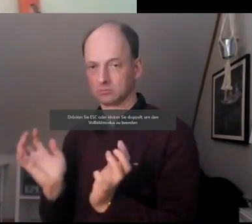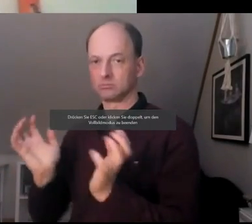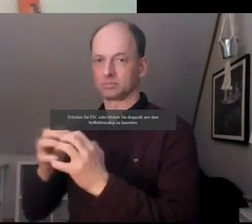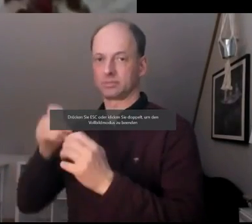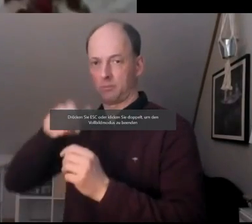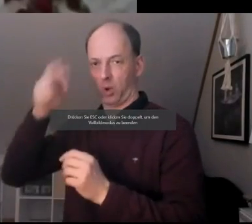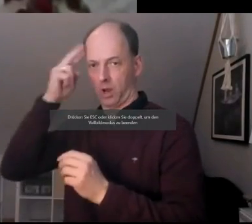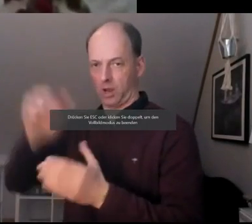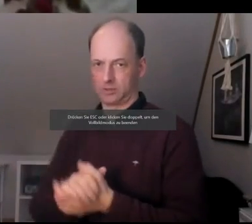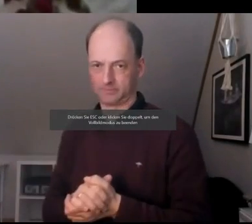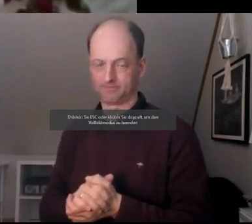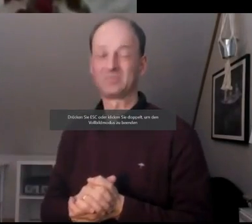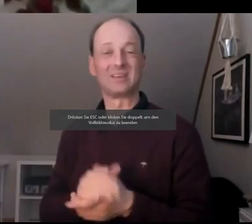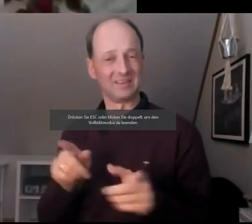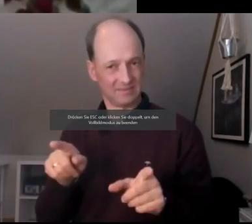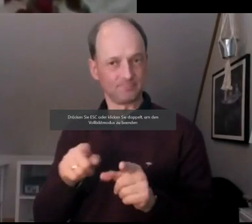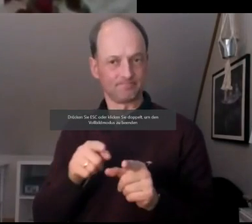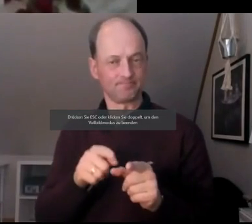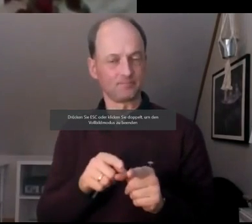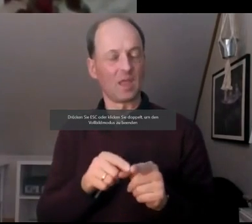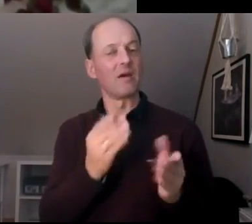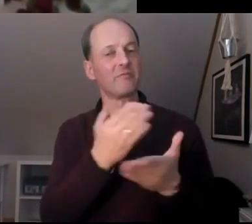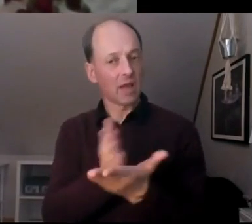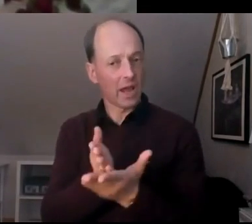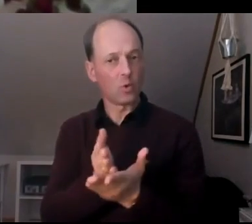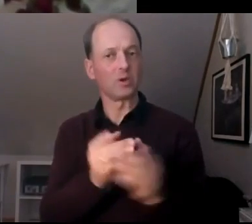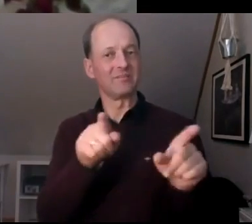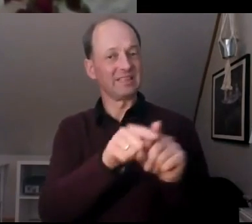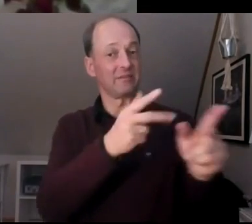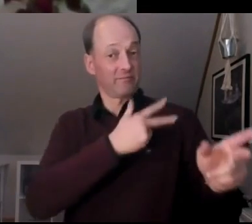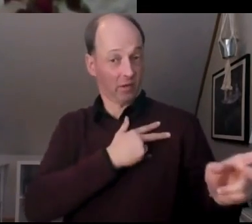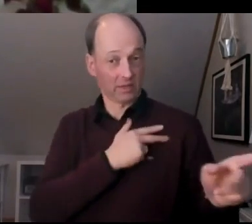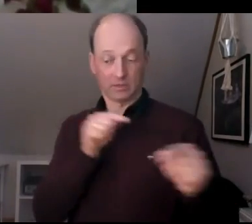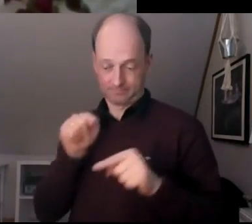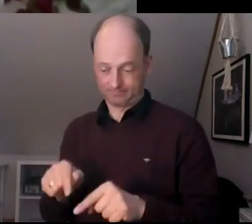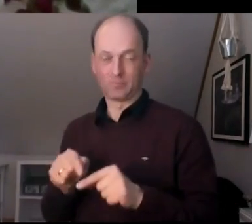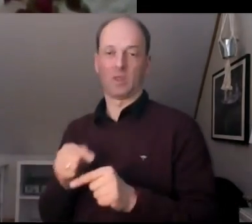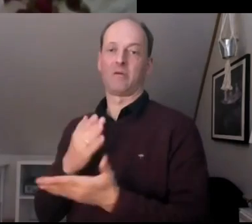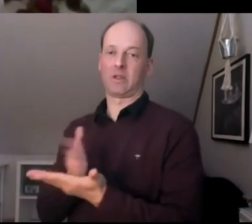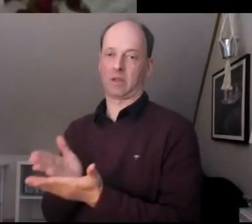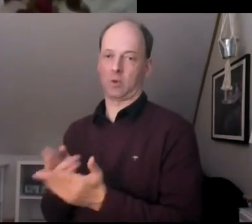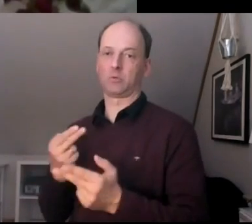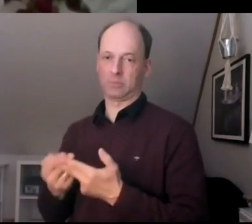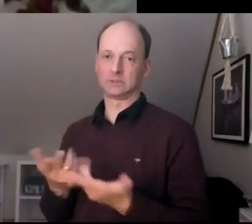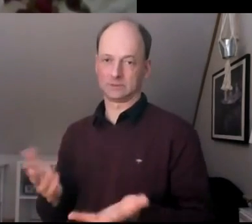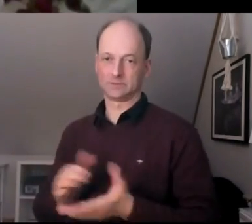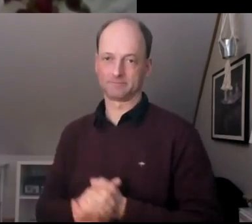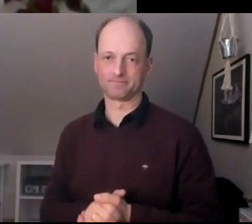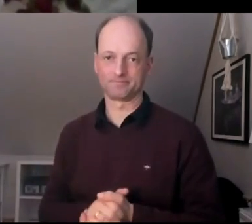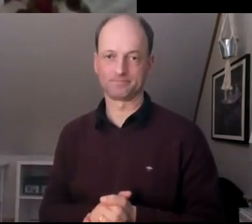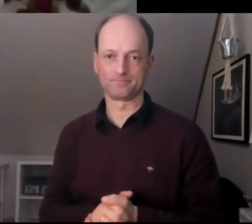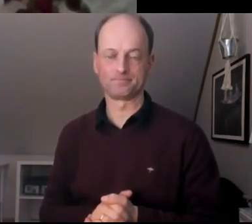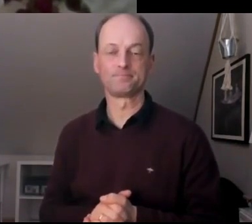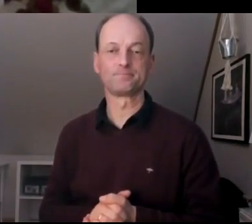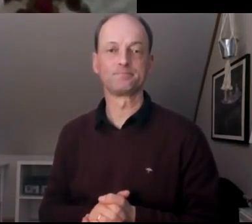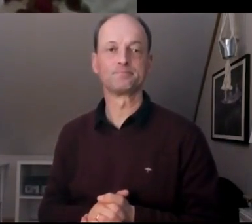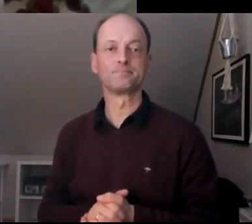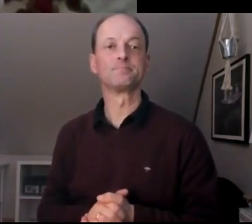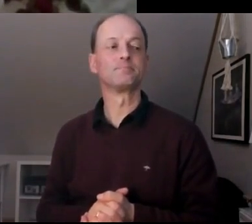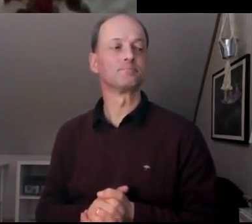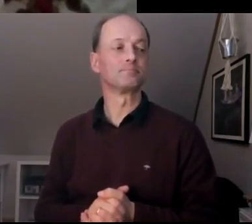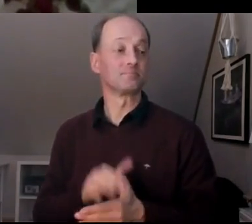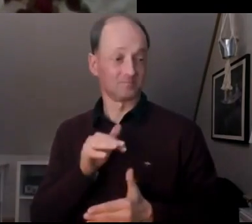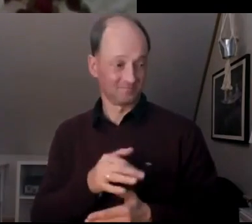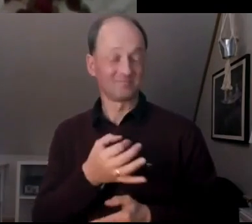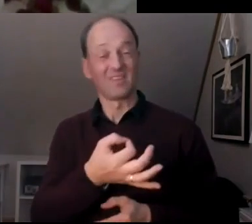Ich habe auch nochmal eine sehr, sehr spannende Frage mir rausgesucht. Und zwar ist die, wird das nicht eine Rosinenpickerei?